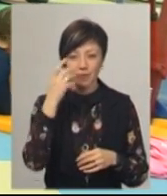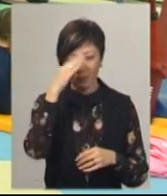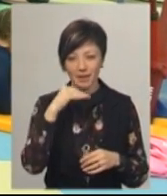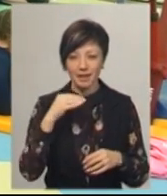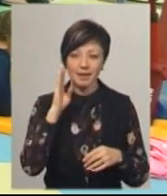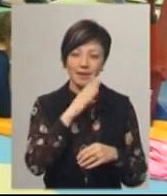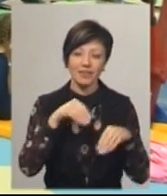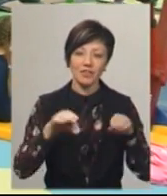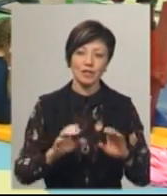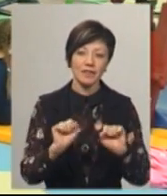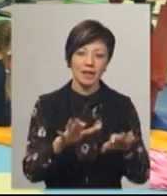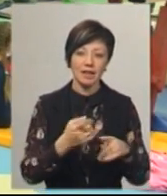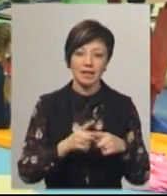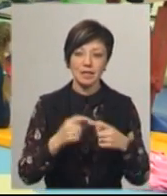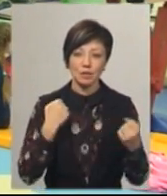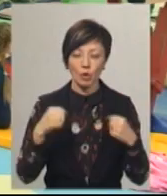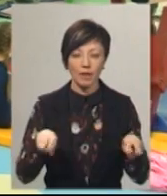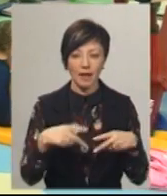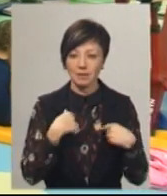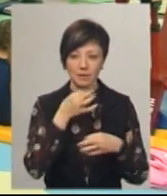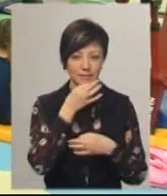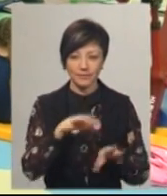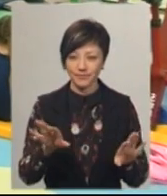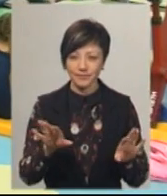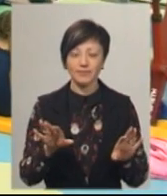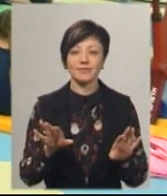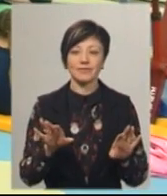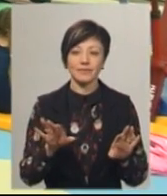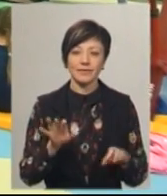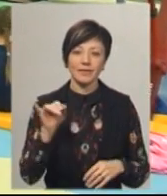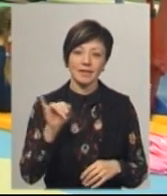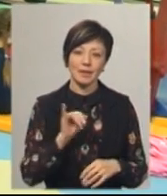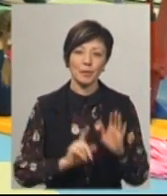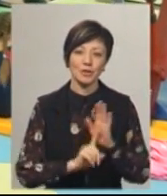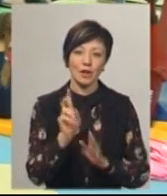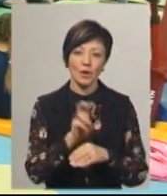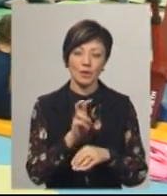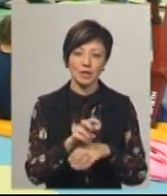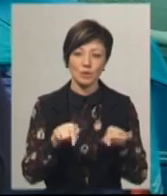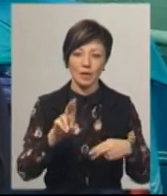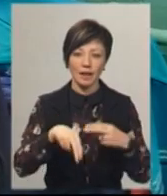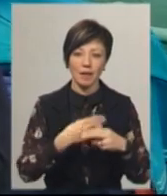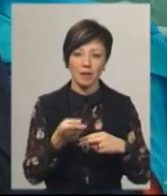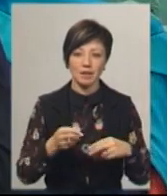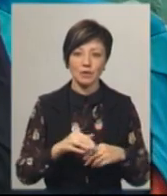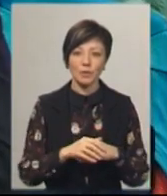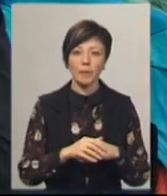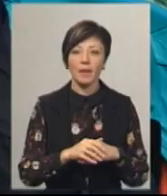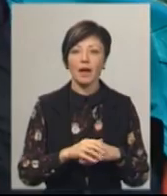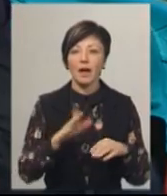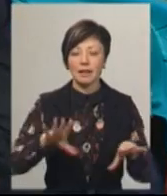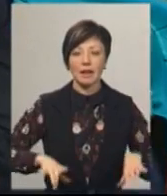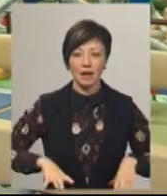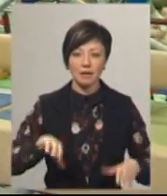вирішили віддати на цей спорт. Танці мені не подобались, і почала ходити сюди на гімнастику. Підопічні Алли